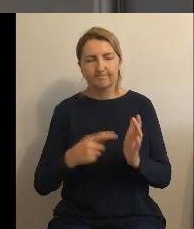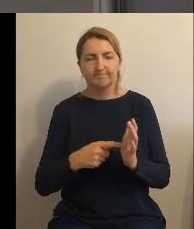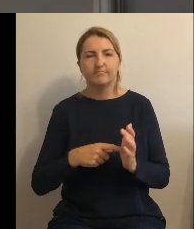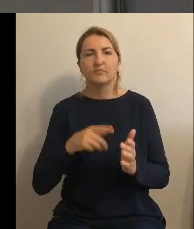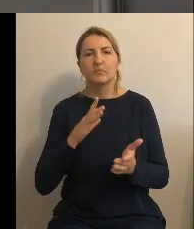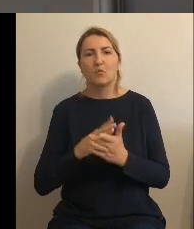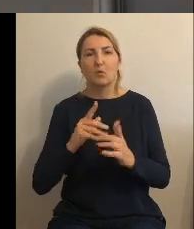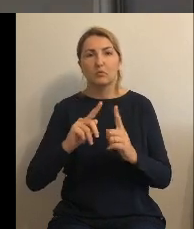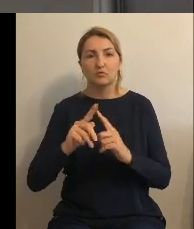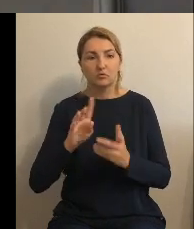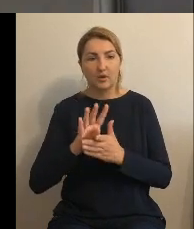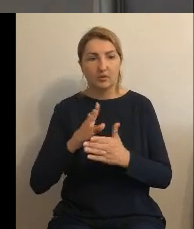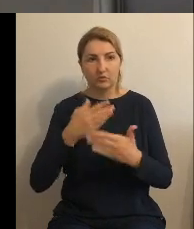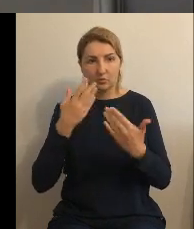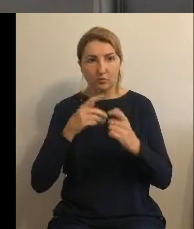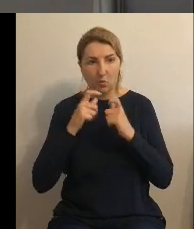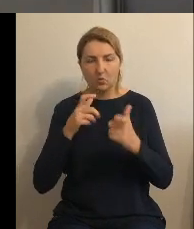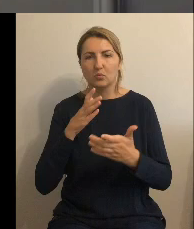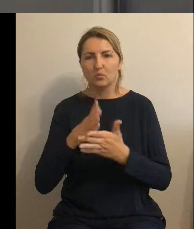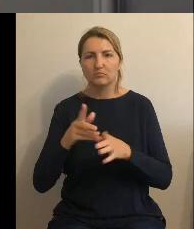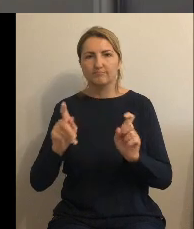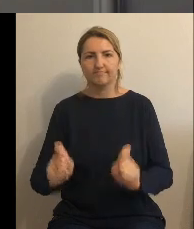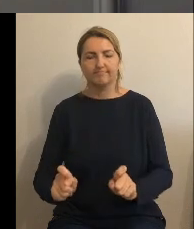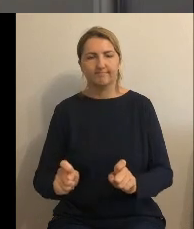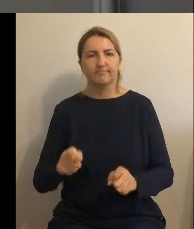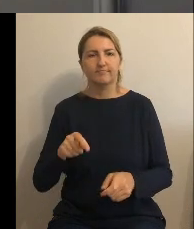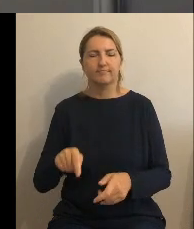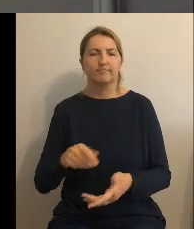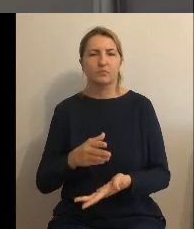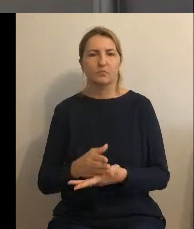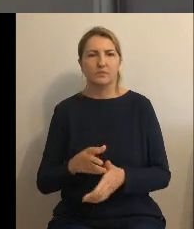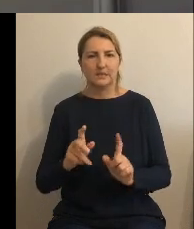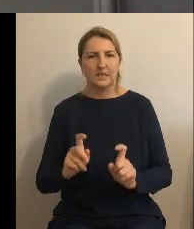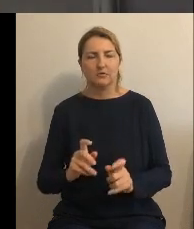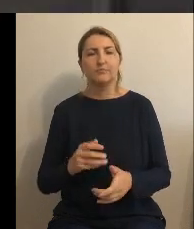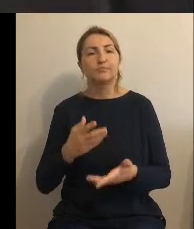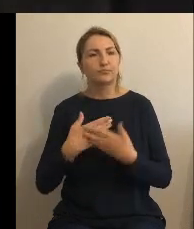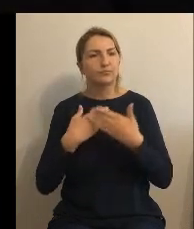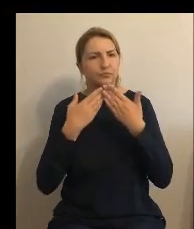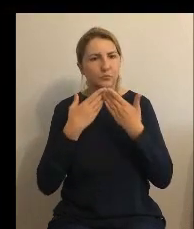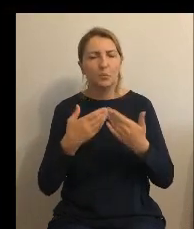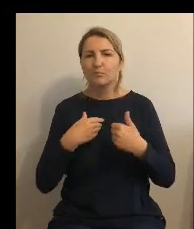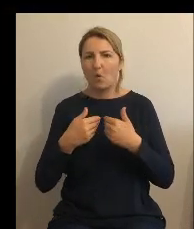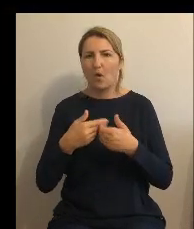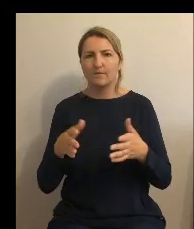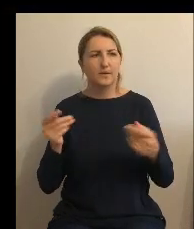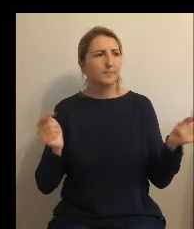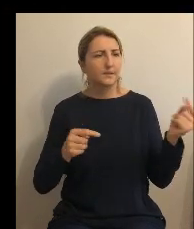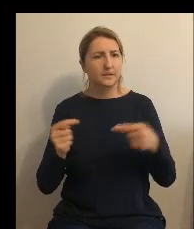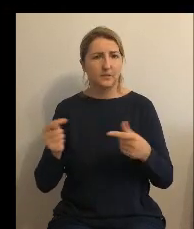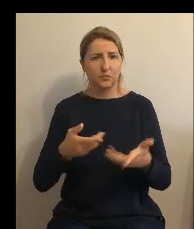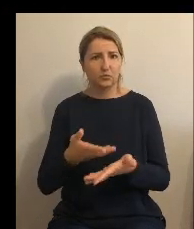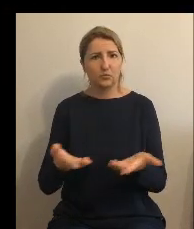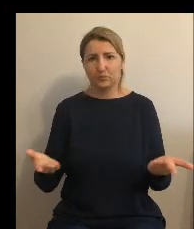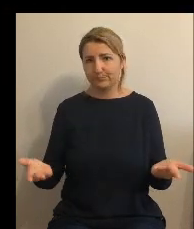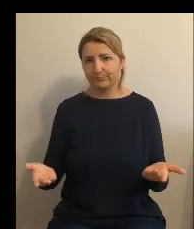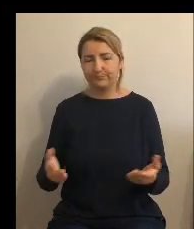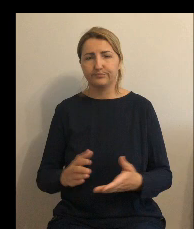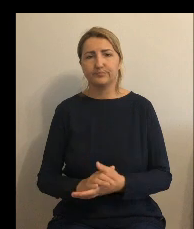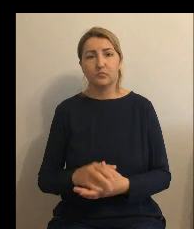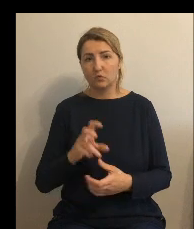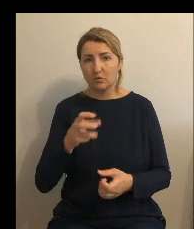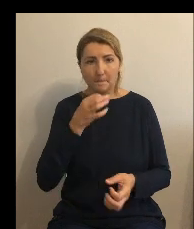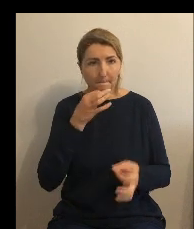województwa kujawsko-pomorskiego dziękuję otwieram dyskusję do odczytanego projektu uchwały są jakieś zapytania jeśli nie ma